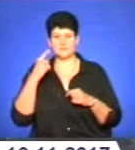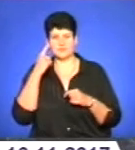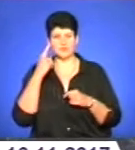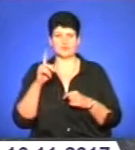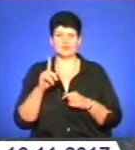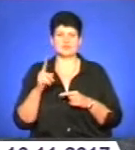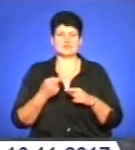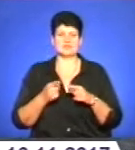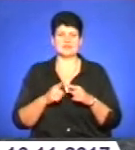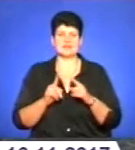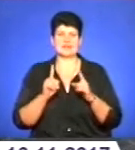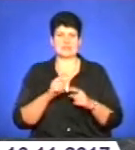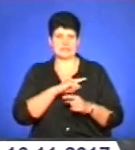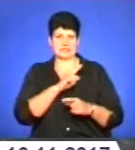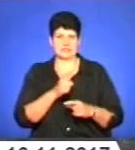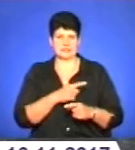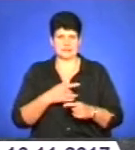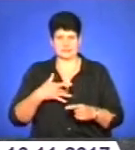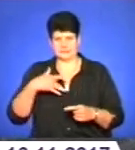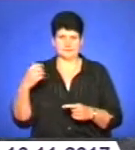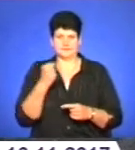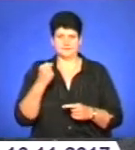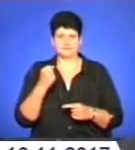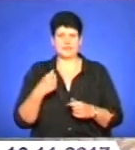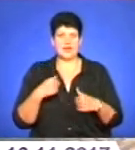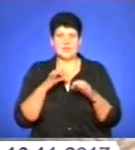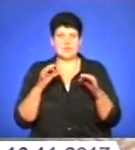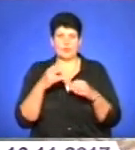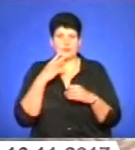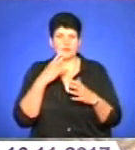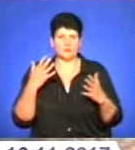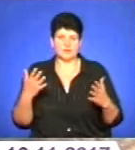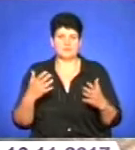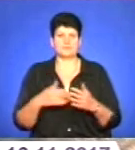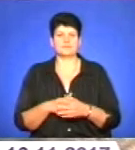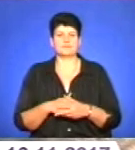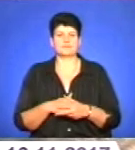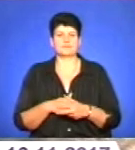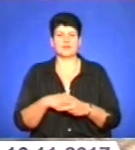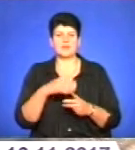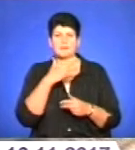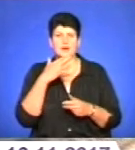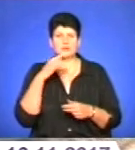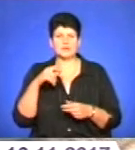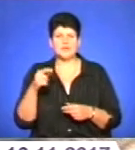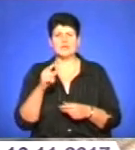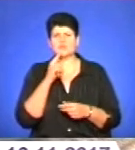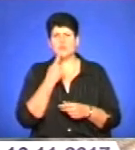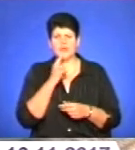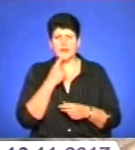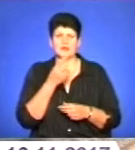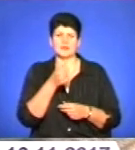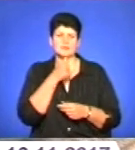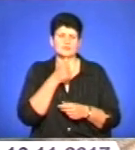тільки сила волі, більше нічого. Але я не курила ніколи. Багато людей і цукерки, і ще якісь методи